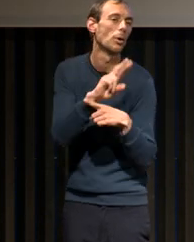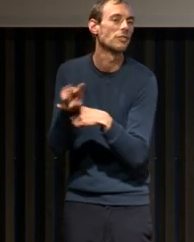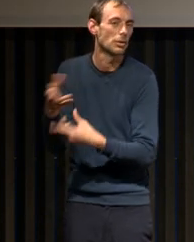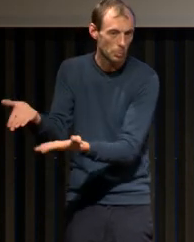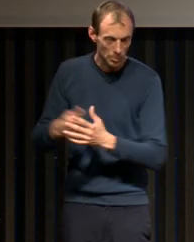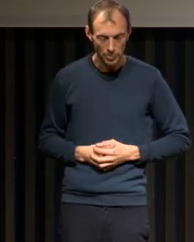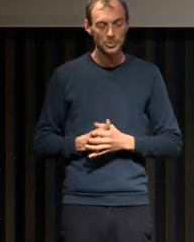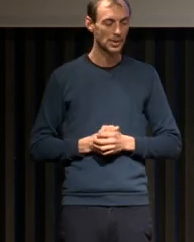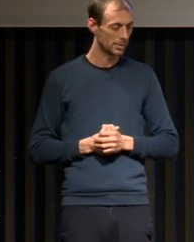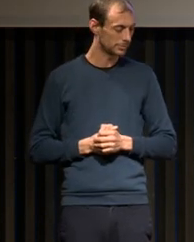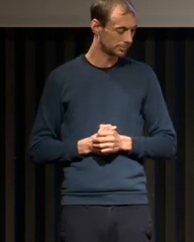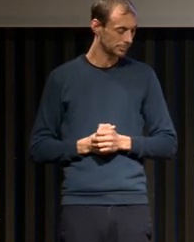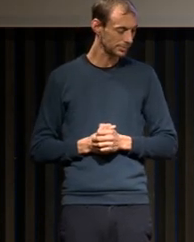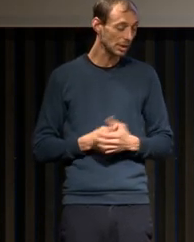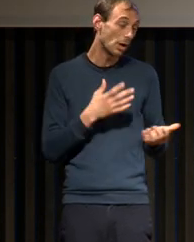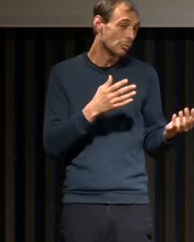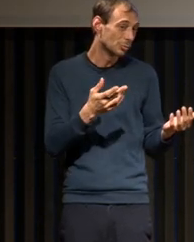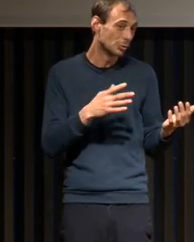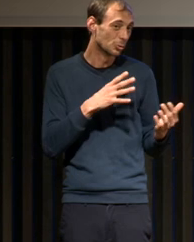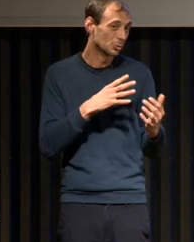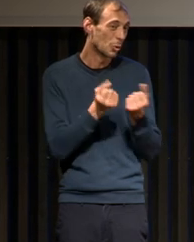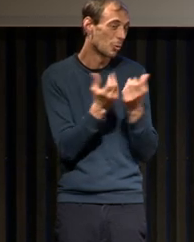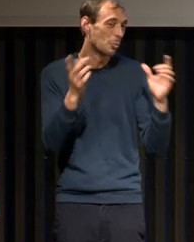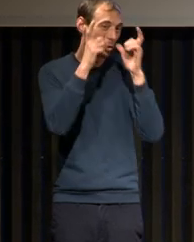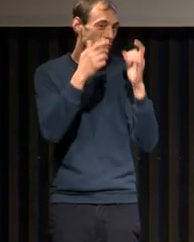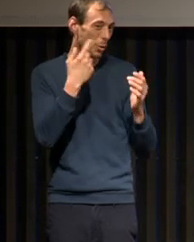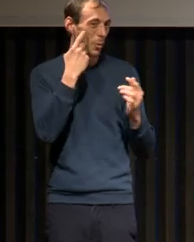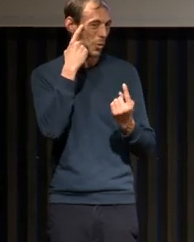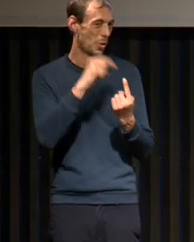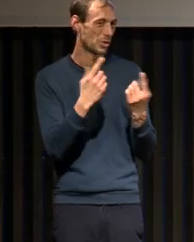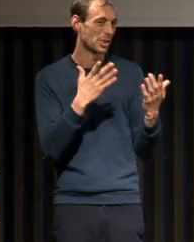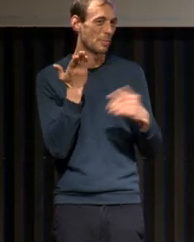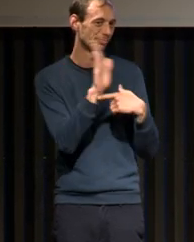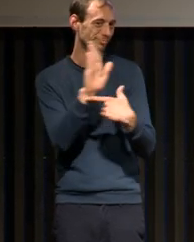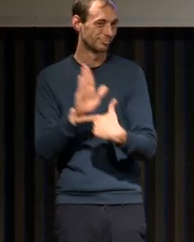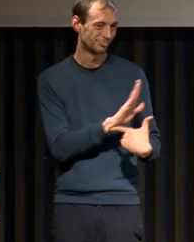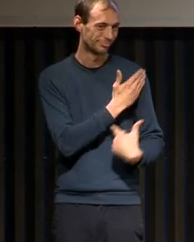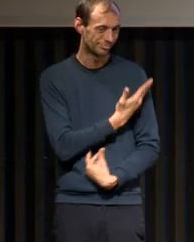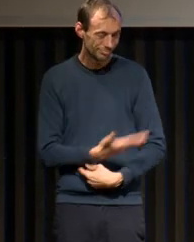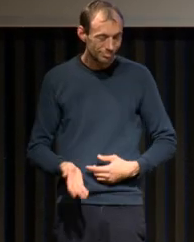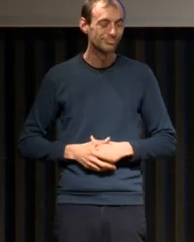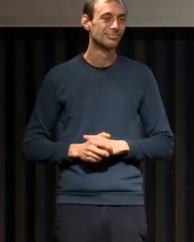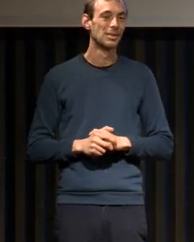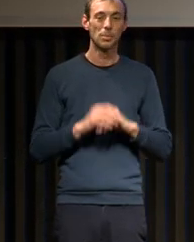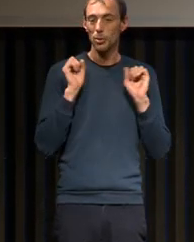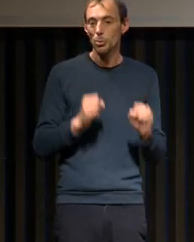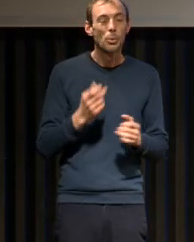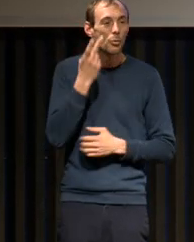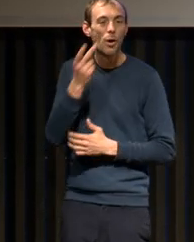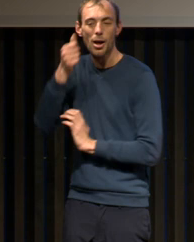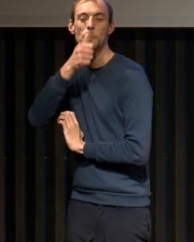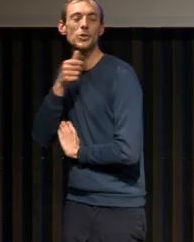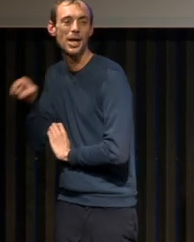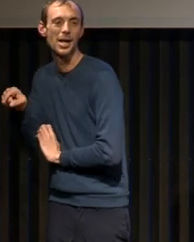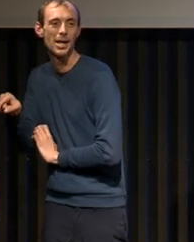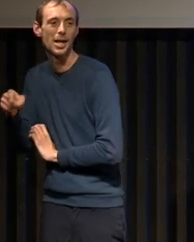nombre de ces crânes réduits, de ces têtes réduites qu'on peut voir à la Vieille Charité. Je sais qu